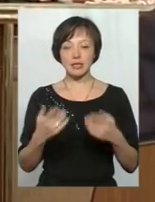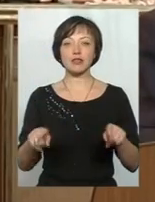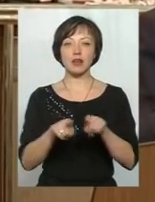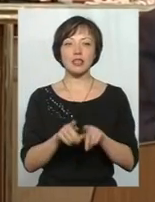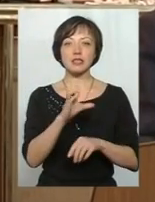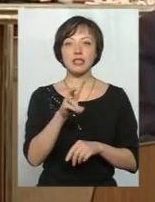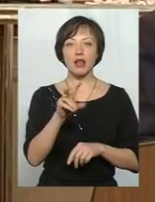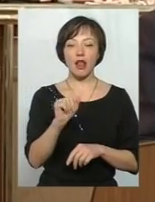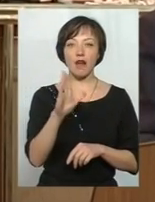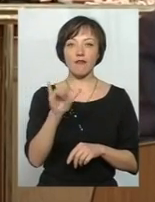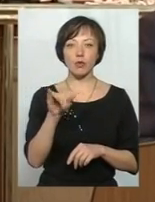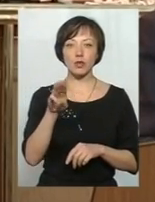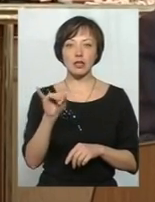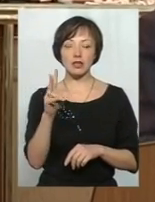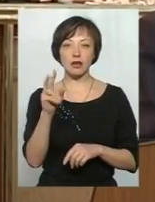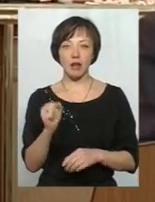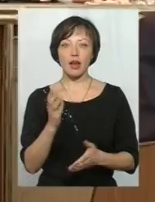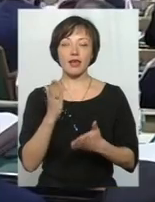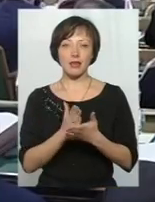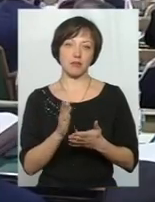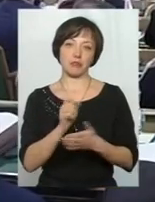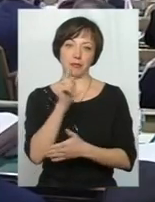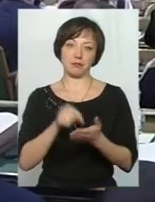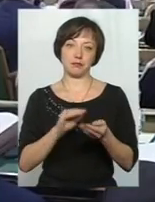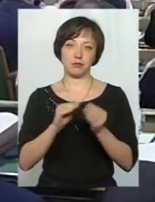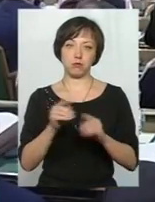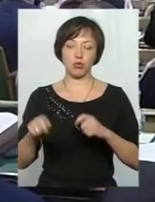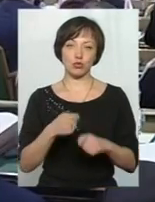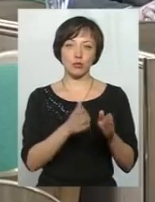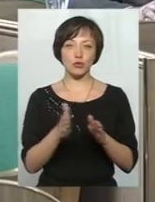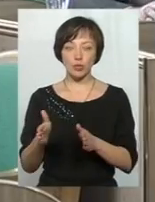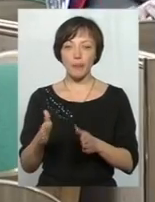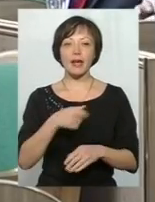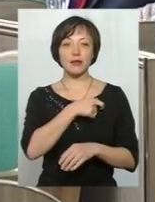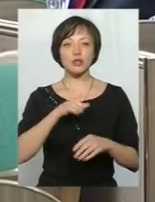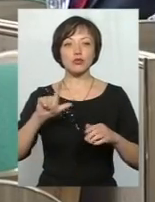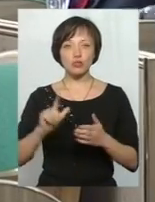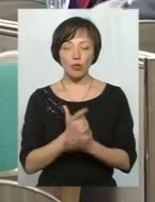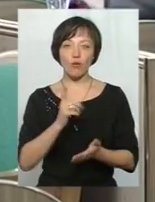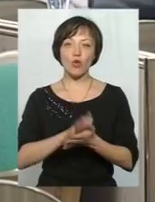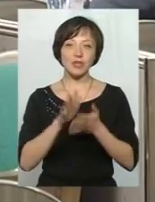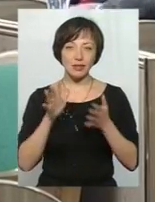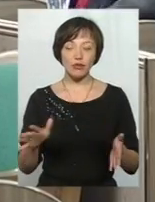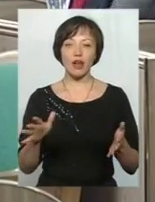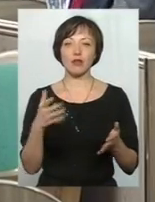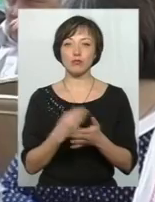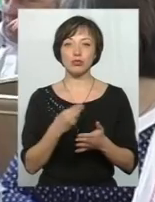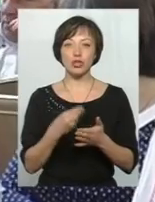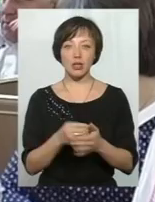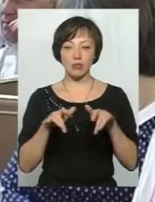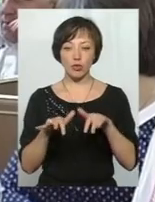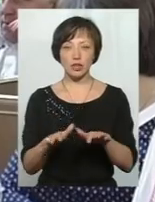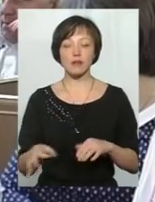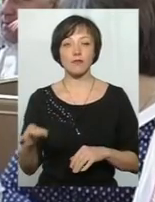«Славутинки» є питання порушення самої процедури. В ході чергової сесії депутати знову розкритикували бюджетний процес в краї,